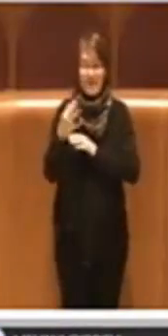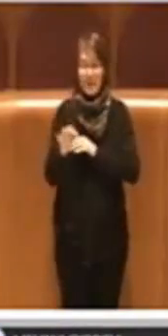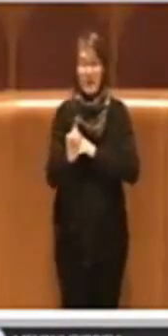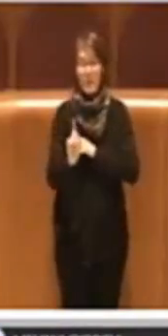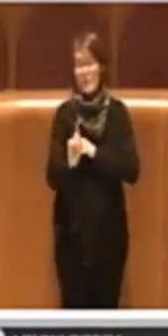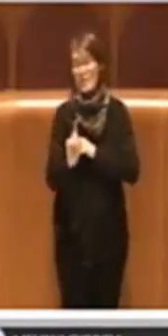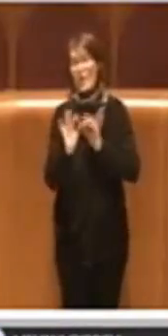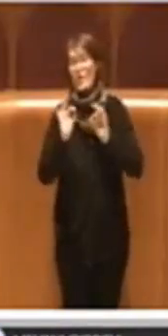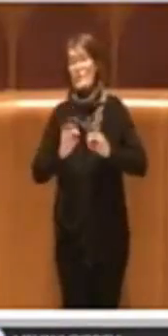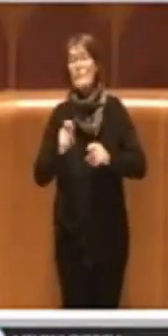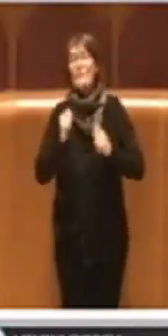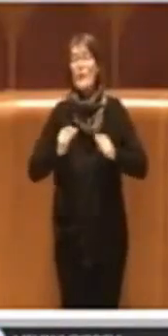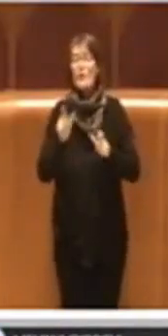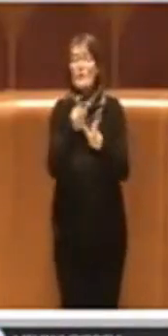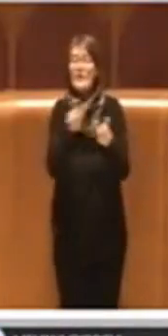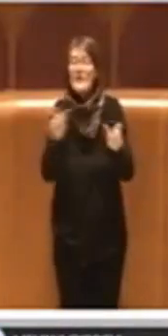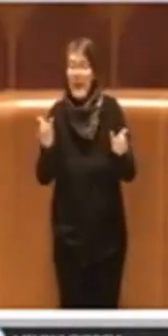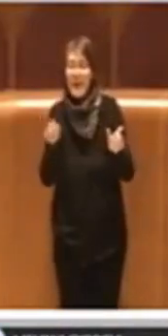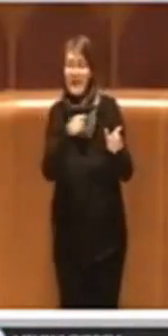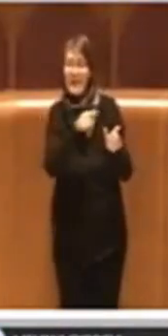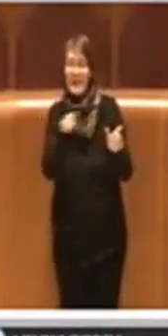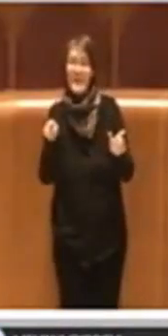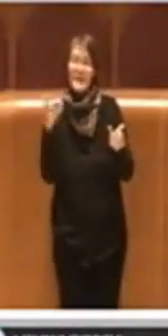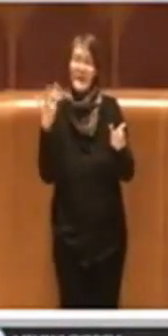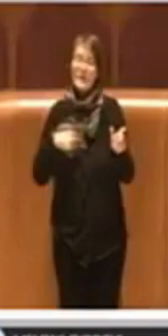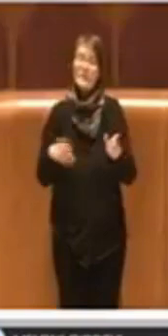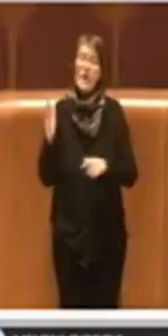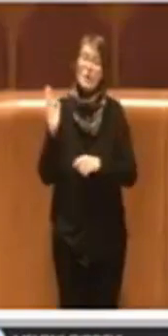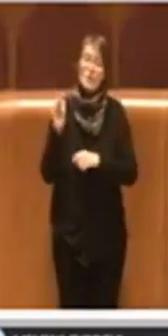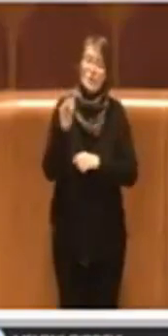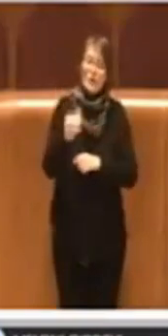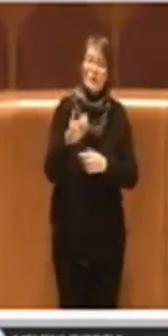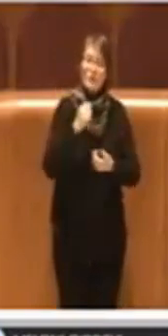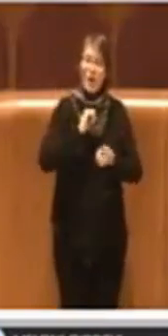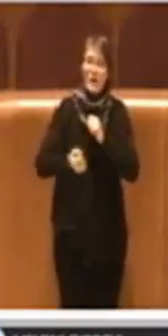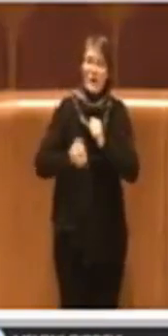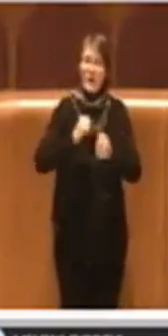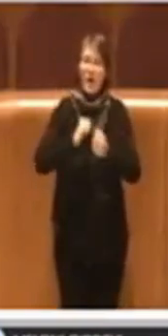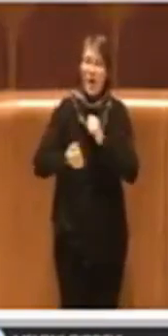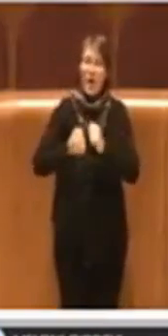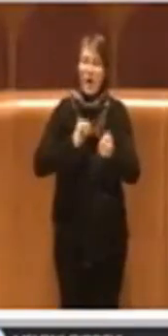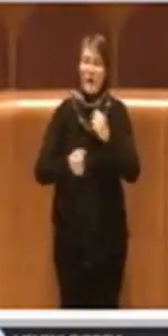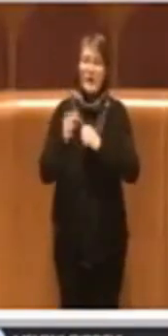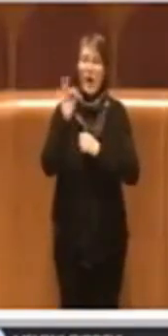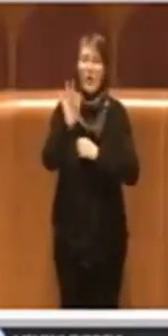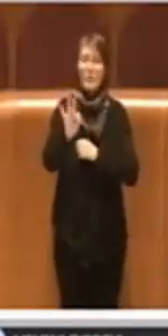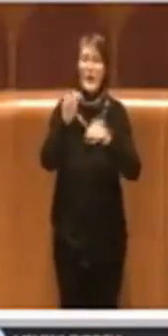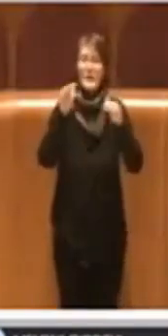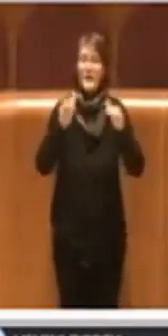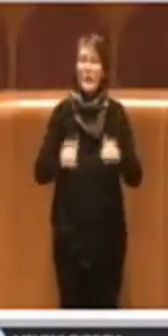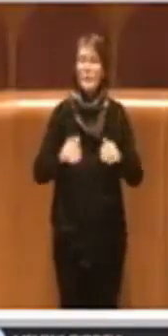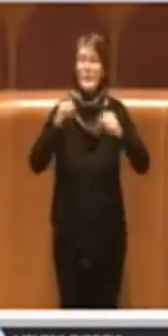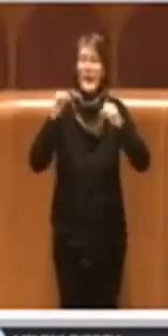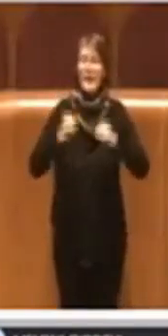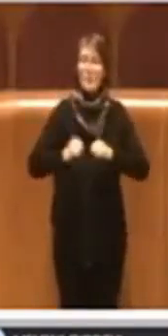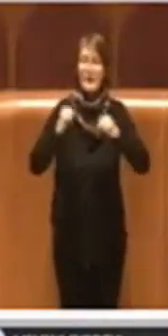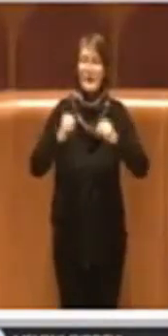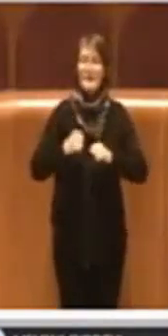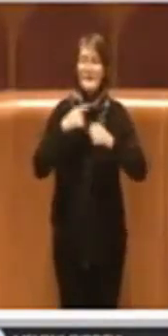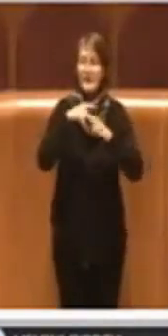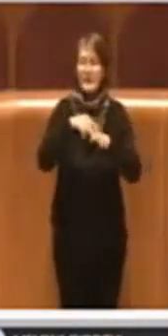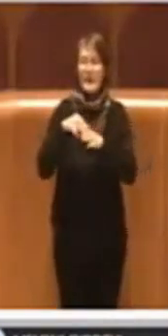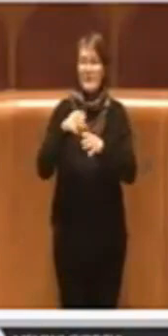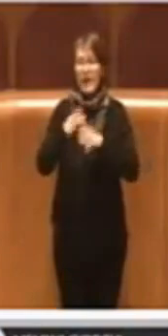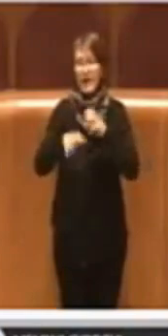il benessere degli animali. Un ringraziamento agli uffici, un ringraziamento agli assessori competenti, Fiorini e all'assessore